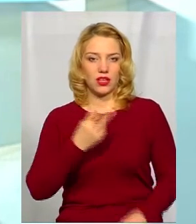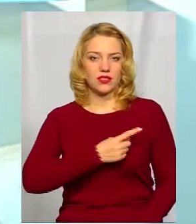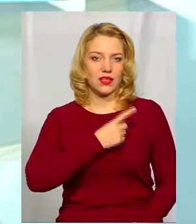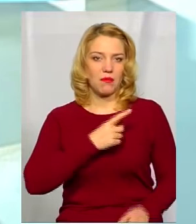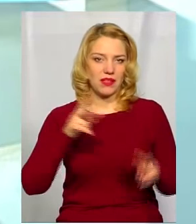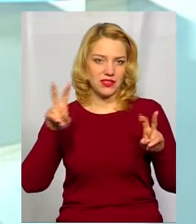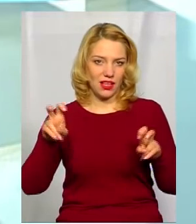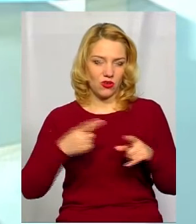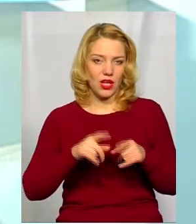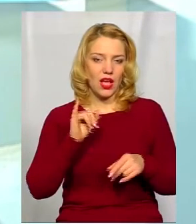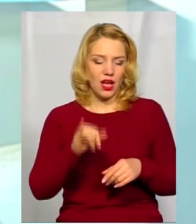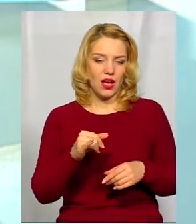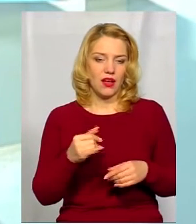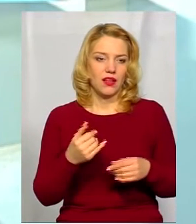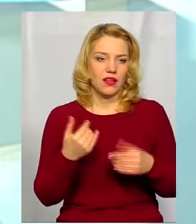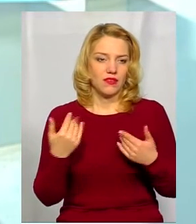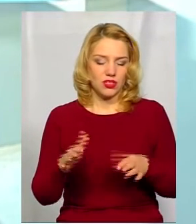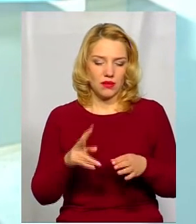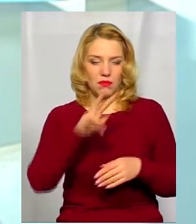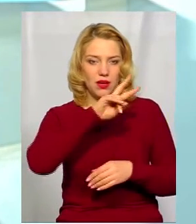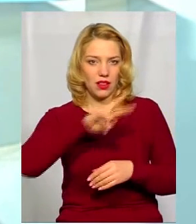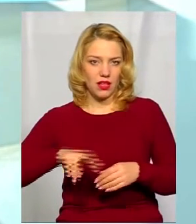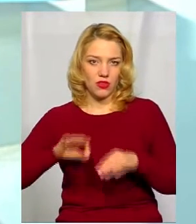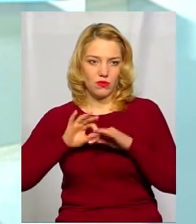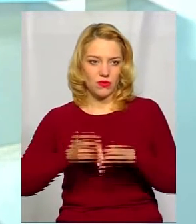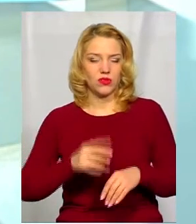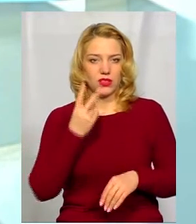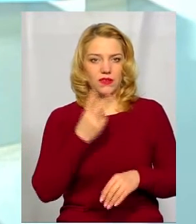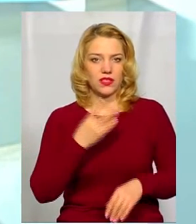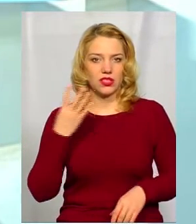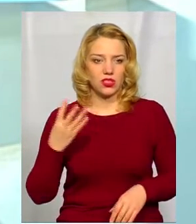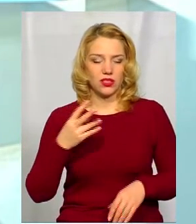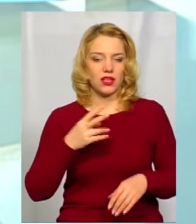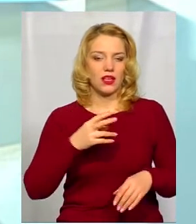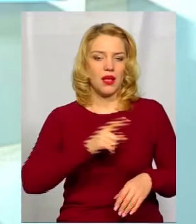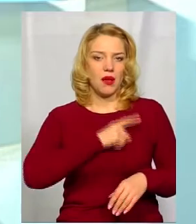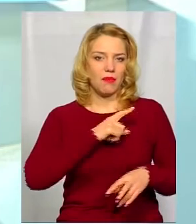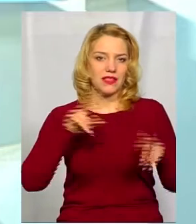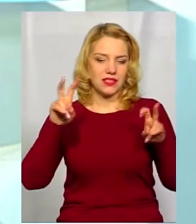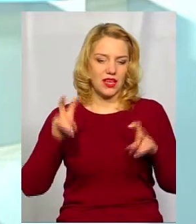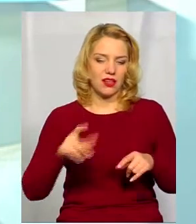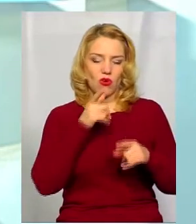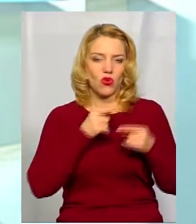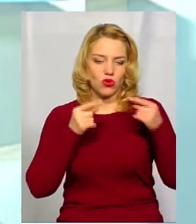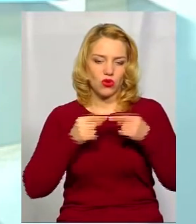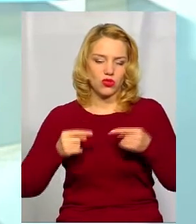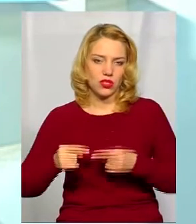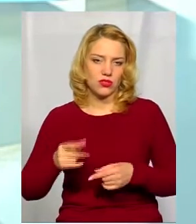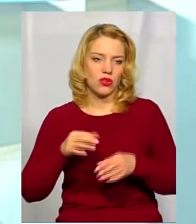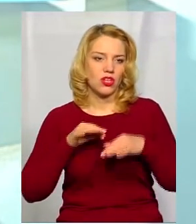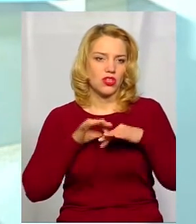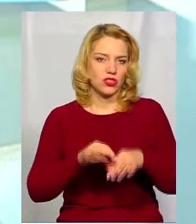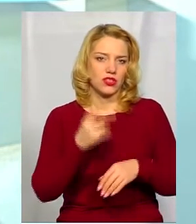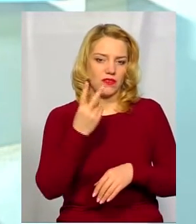в минулому році, а паралельно проходило 24 майстерки. Тобто, одночасно йшли 24